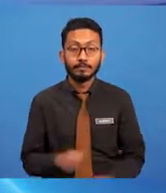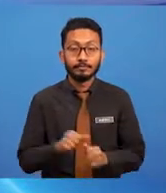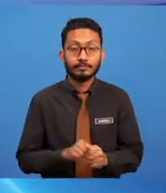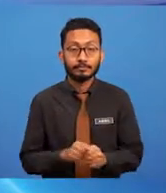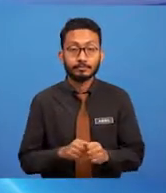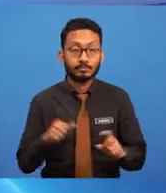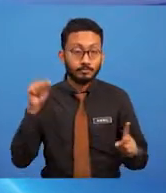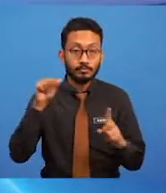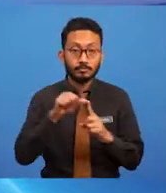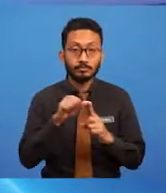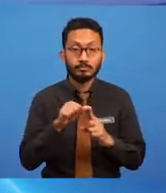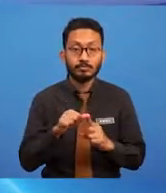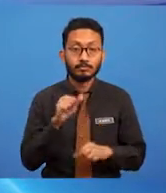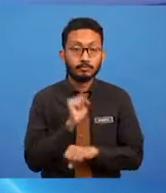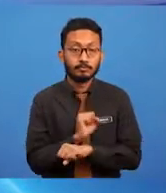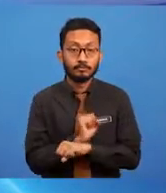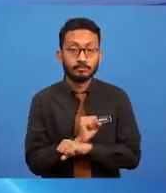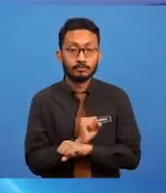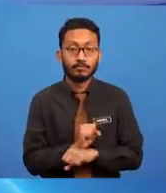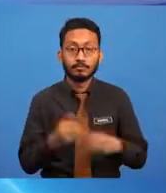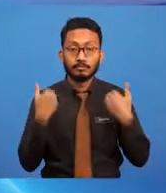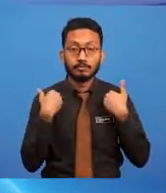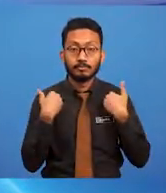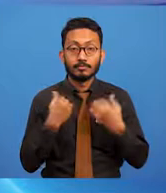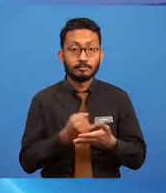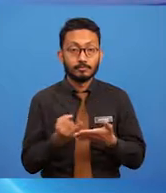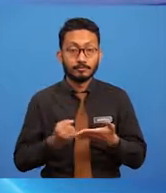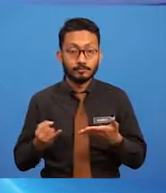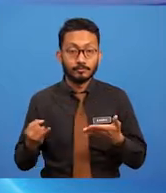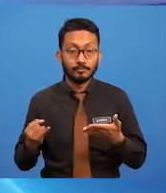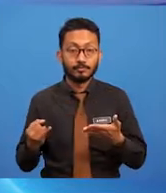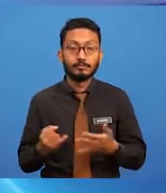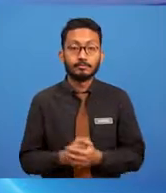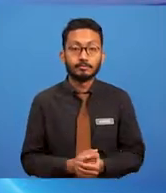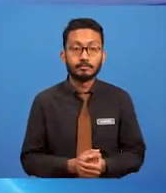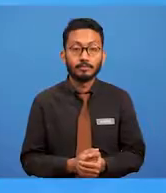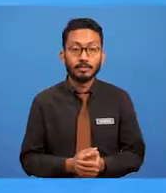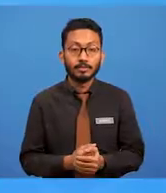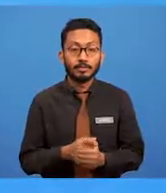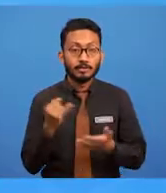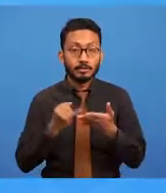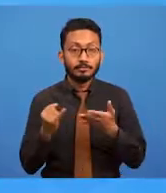kerja ia mempunyai jenis reka bentuk ilustrasi yang berbeza.